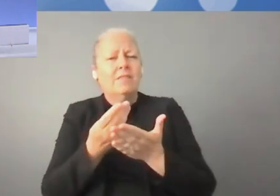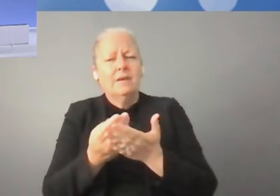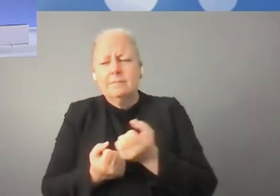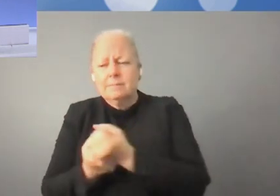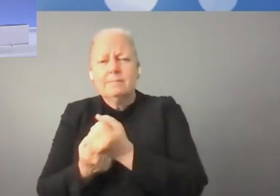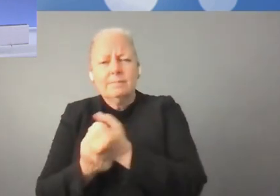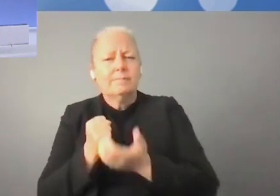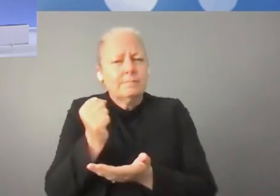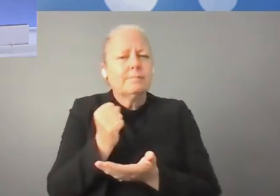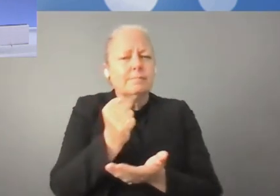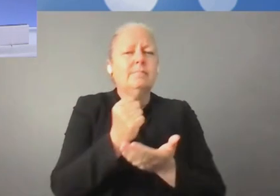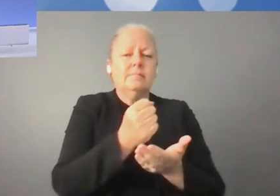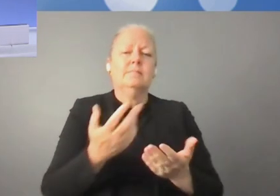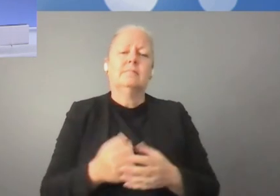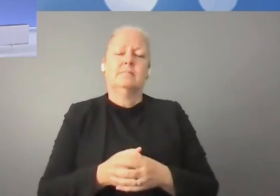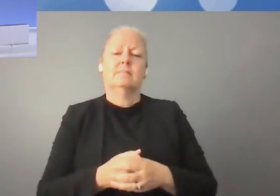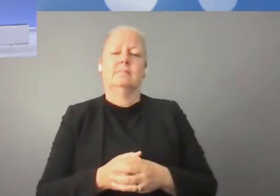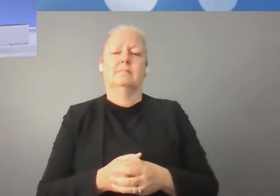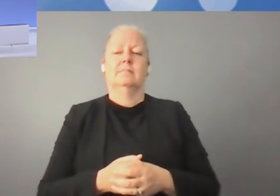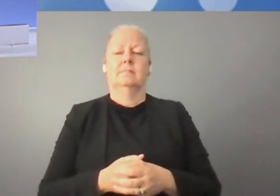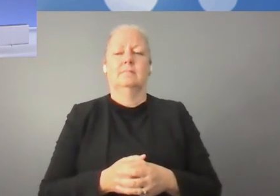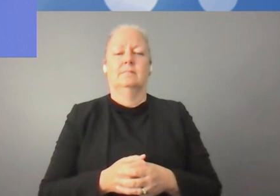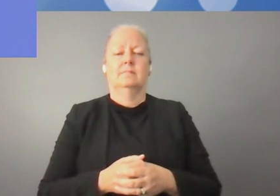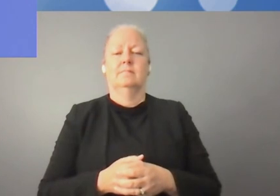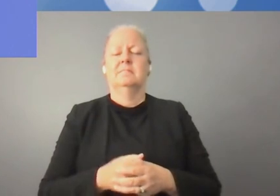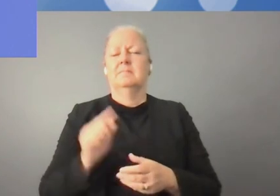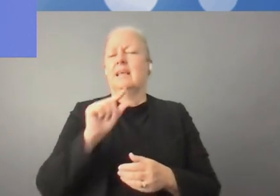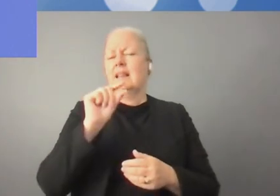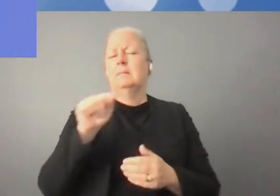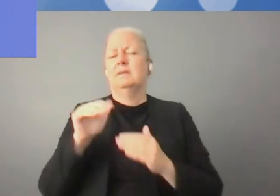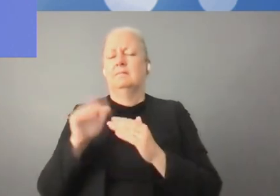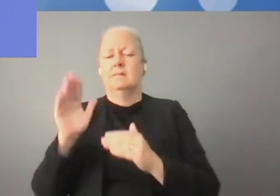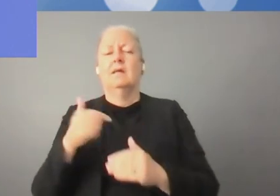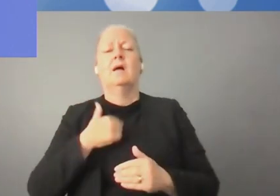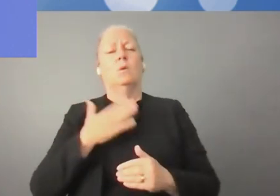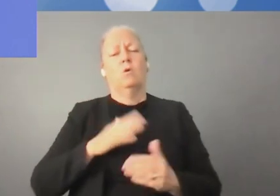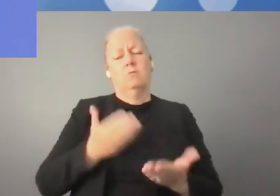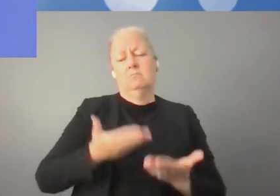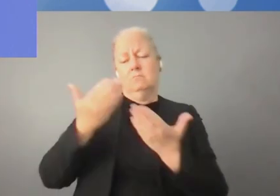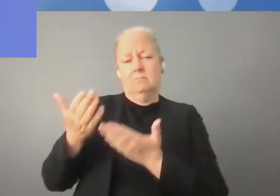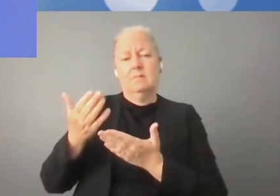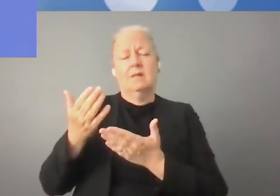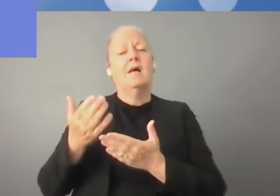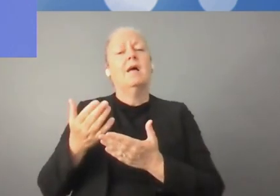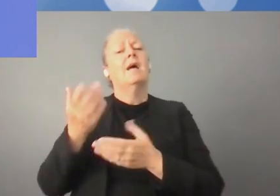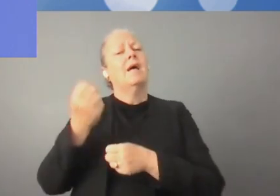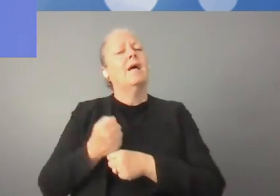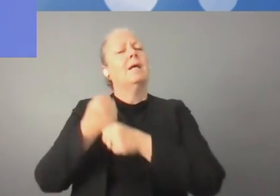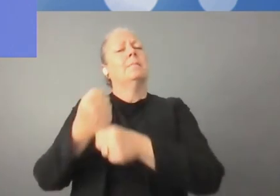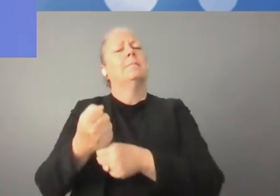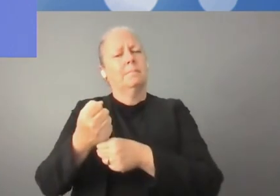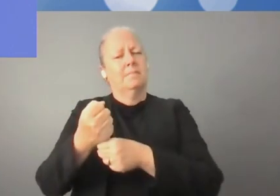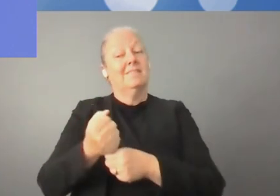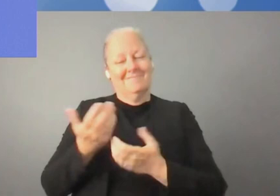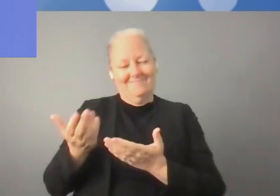c'est un soutien très important, pas seulement à l'étape très précoce, mais aussi un peu plus tard si nous voulons